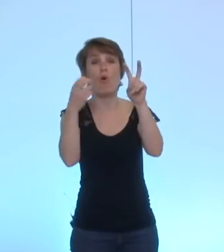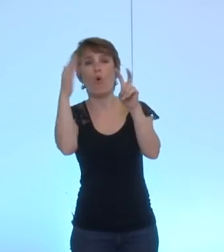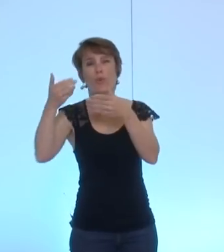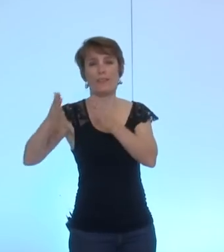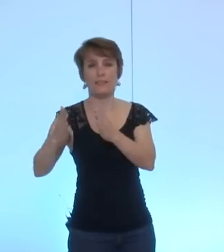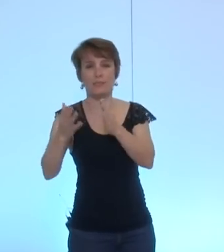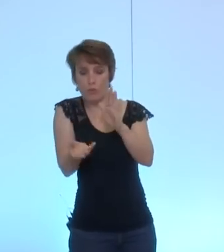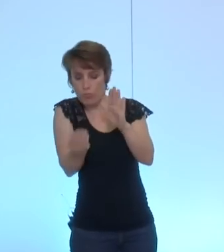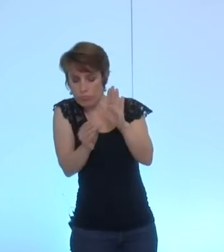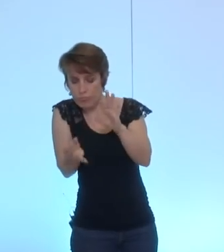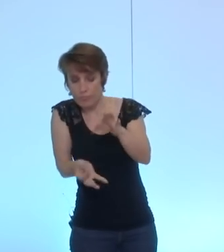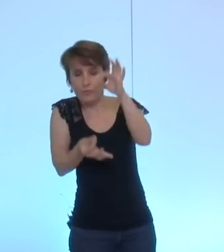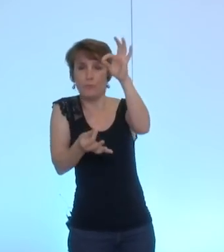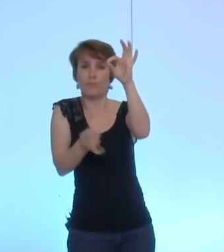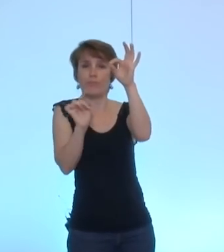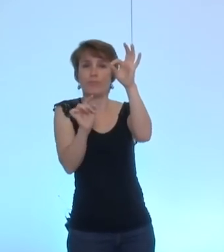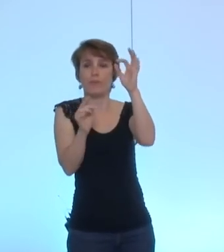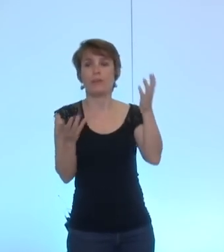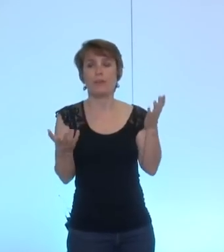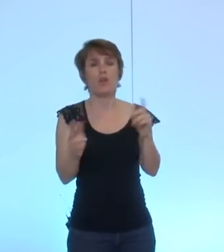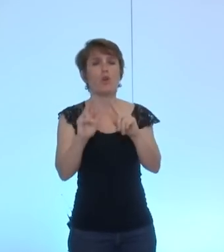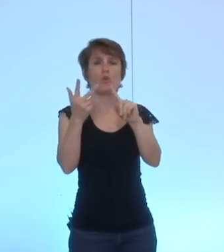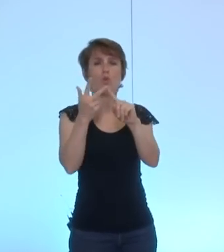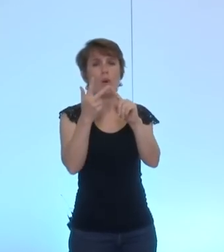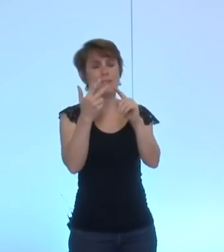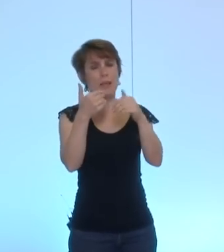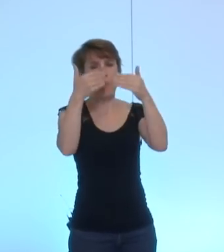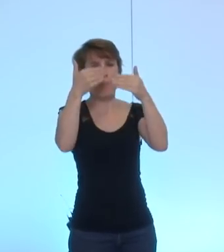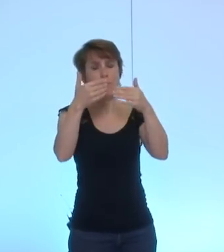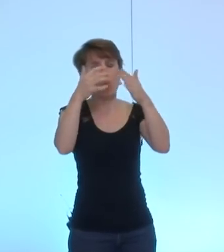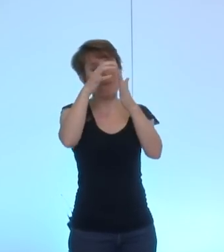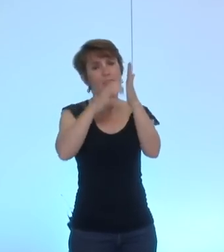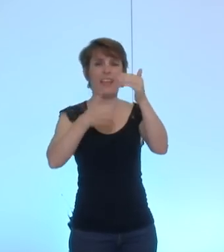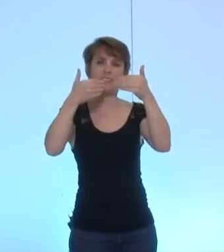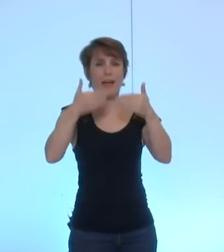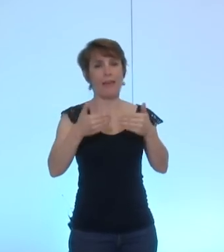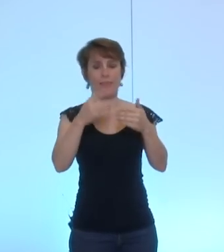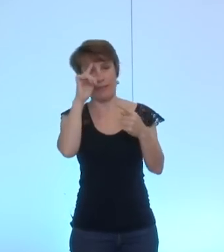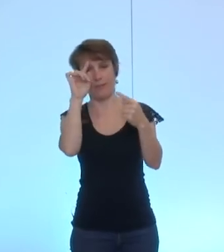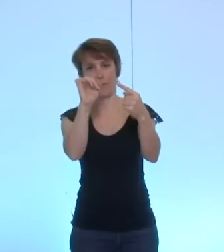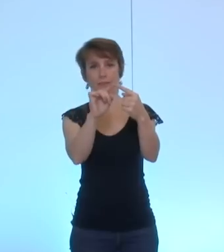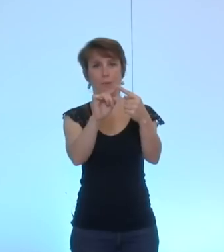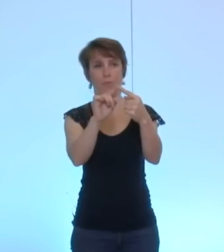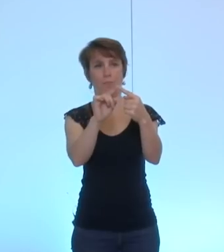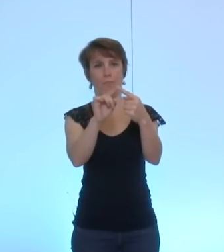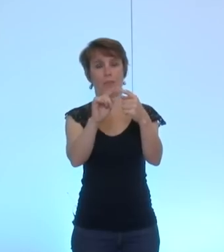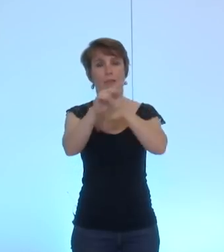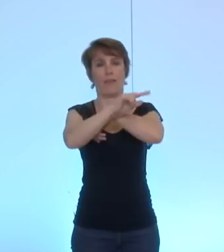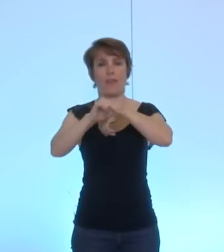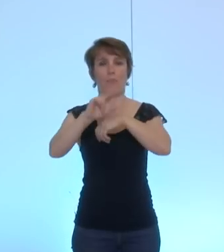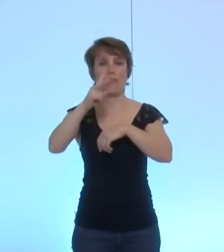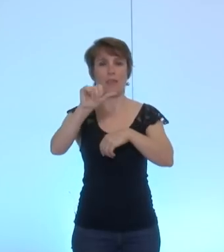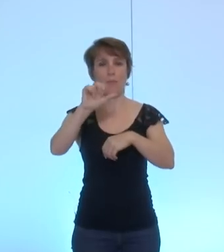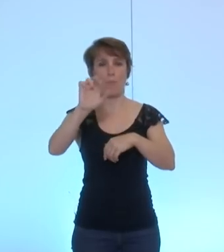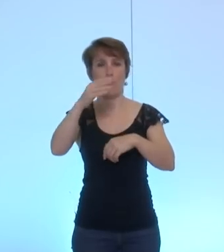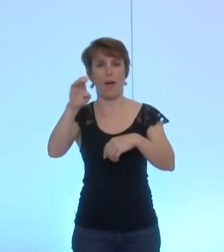C'est le 3e arrêté qui concerne un arrêté en direction du cabinet Parm-Avocat pour